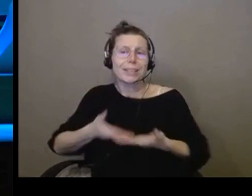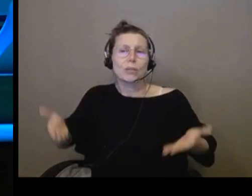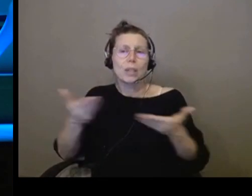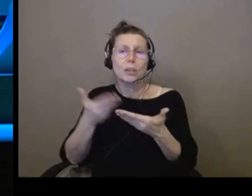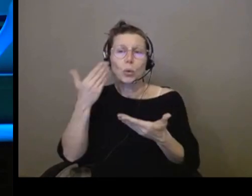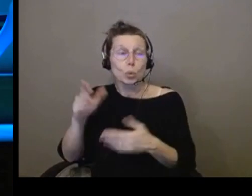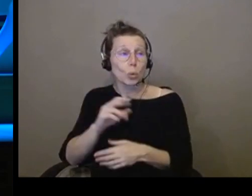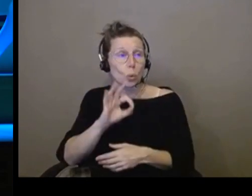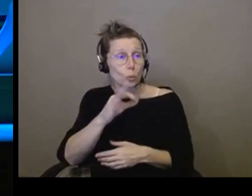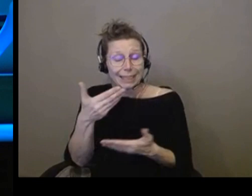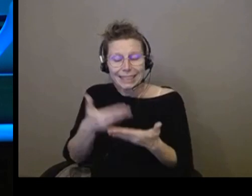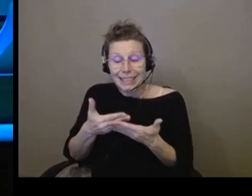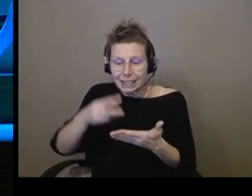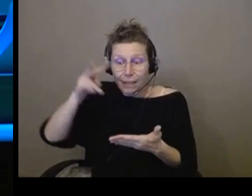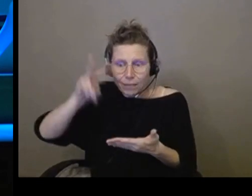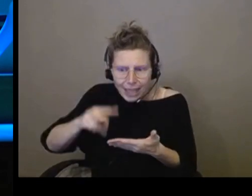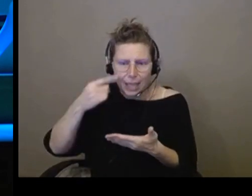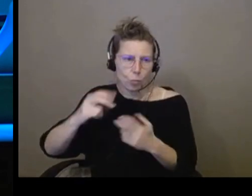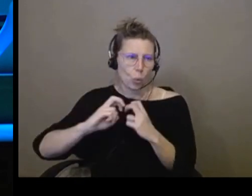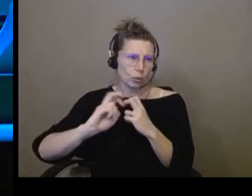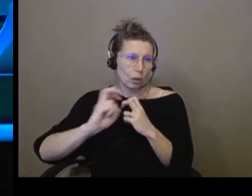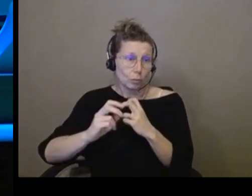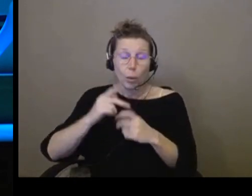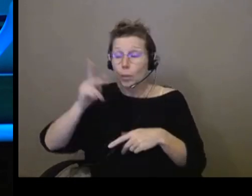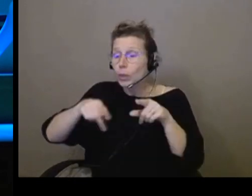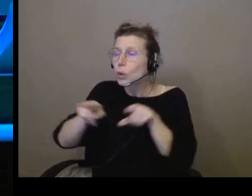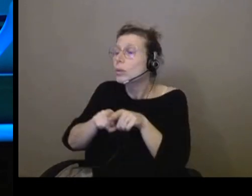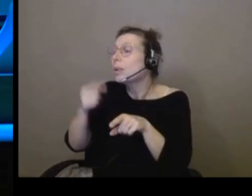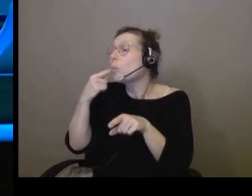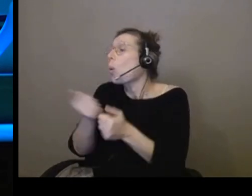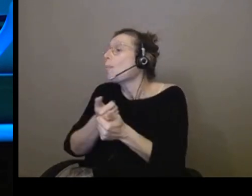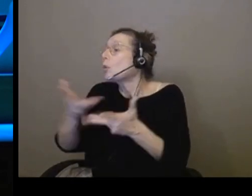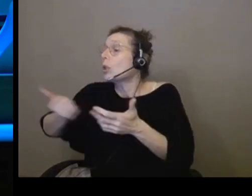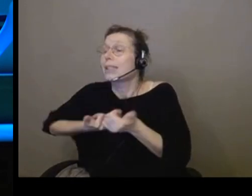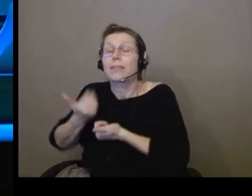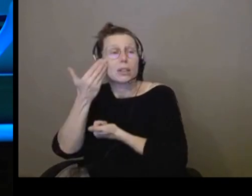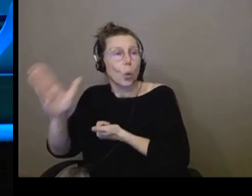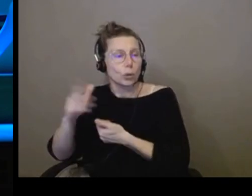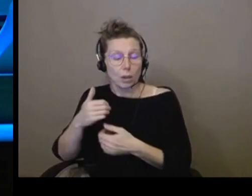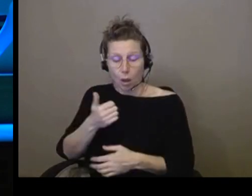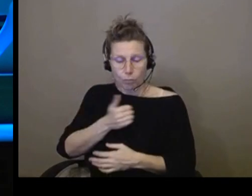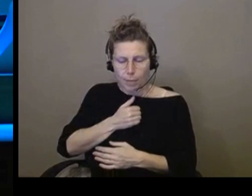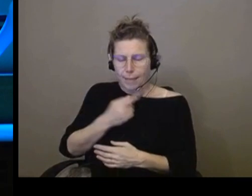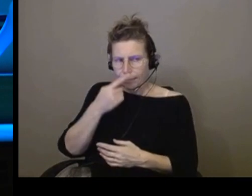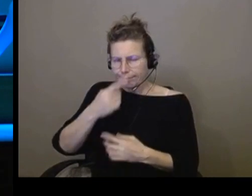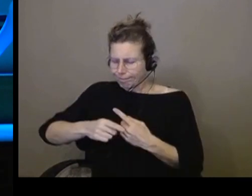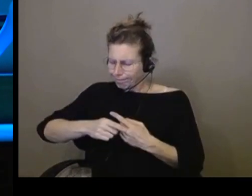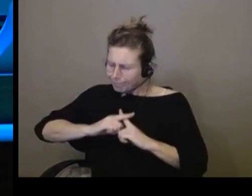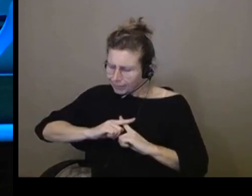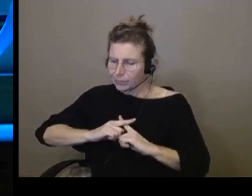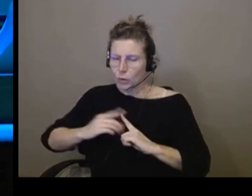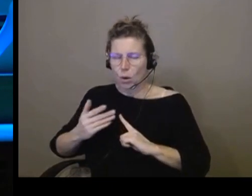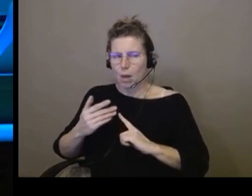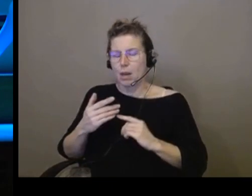dans plein d'autres services ou produits. Moi, je crois profondément qu'aller chercher à couvrir bien